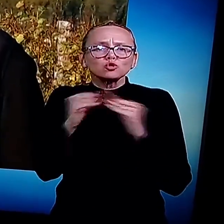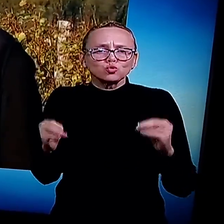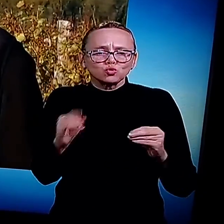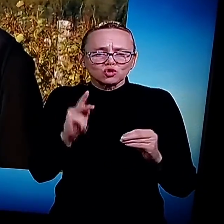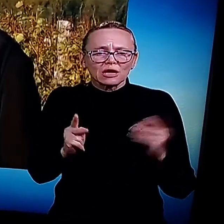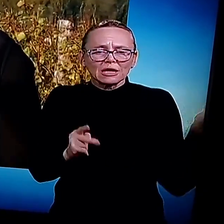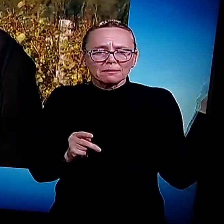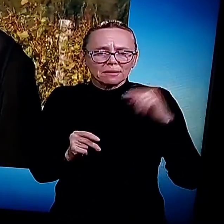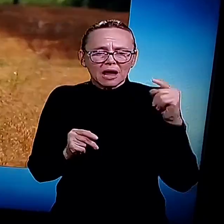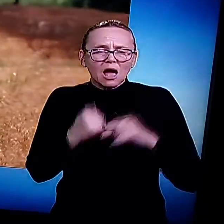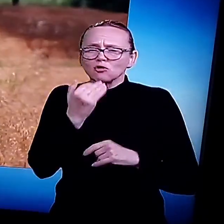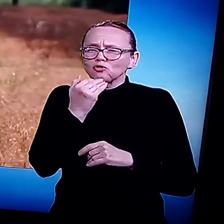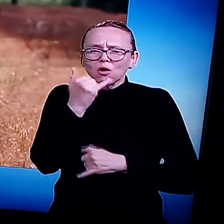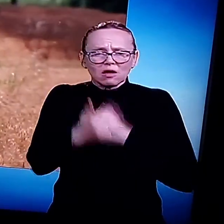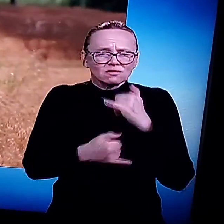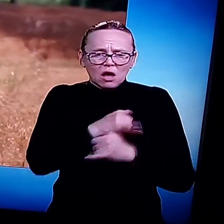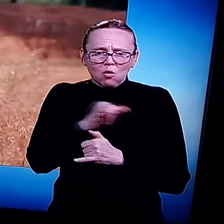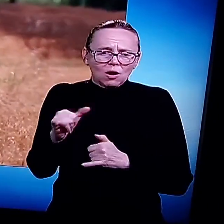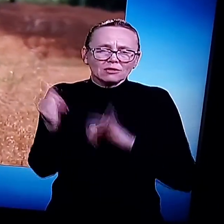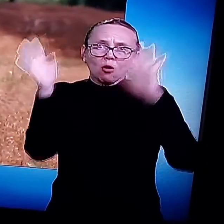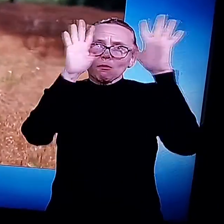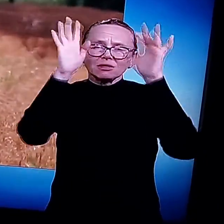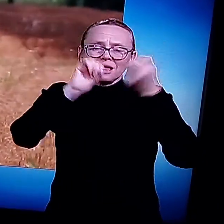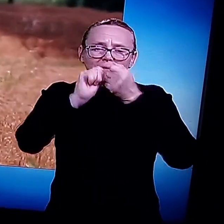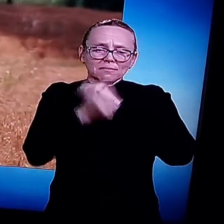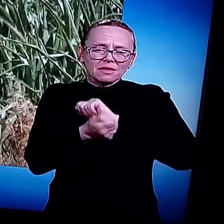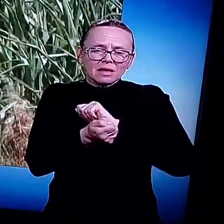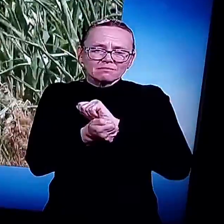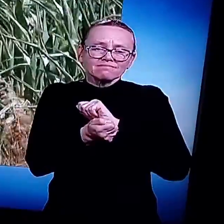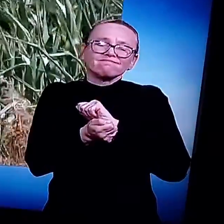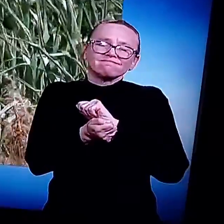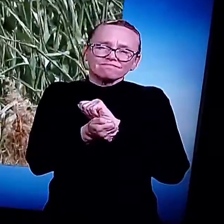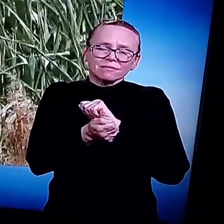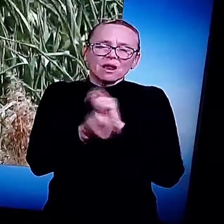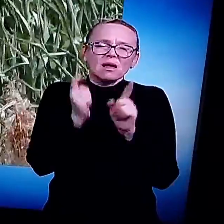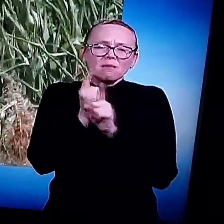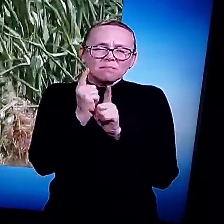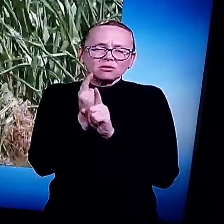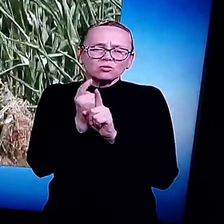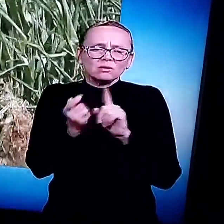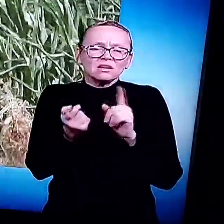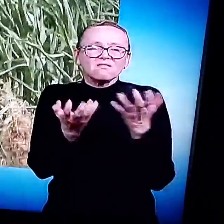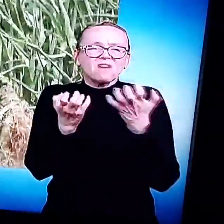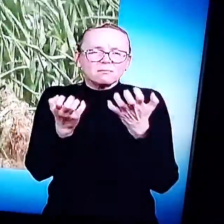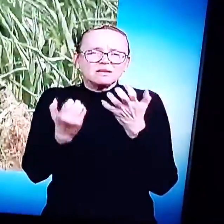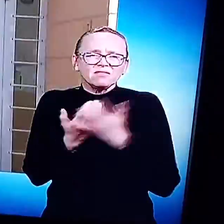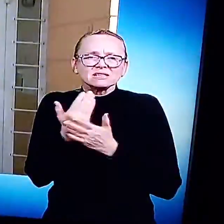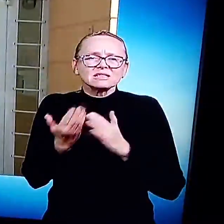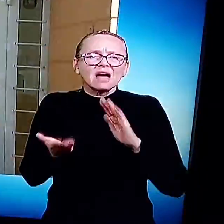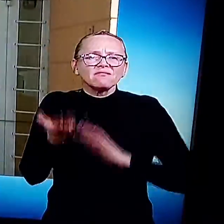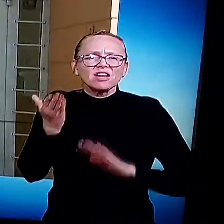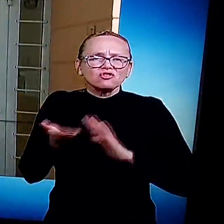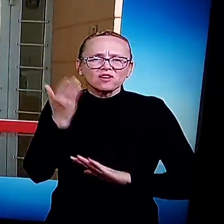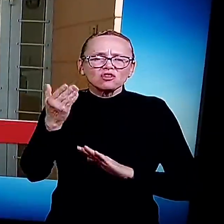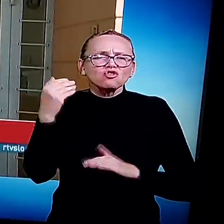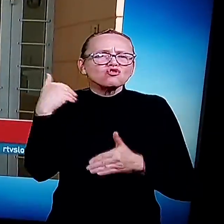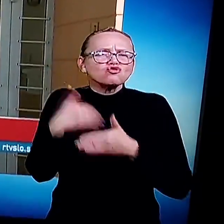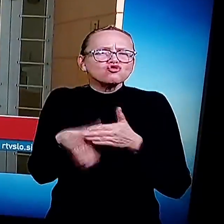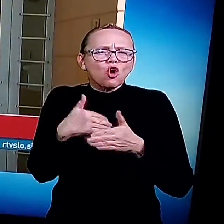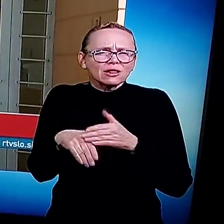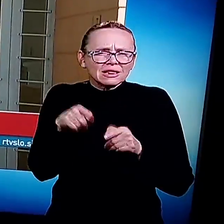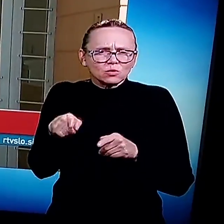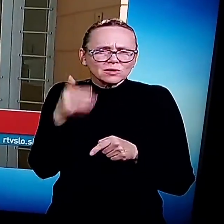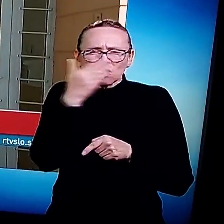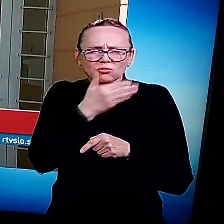spremljav. Podnebne spremembe pa so vabljive tudi za vseleč škodljivcev. Šeljenje teh bolj toploljubnih